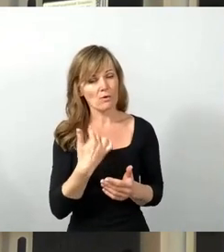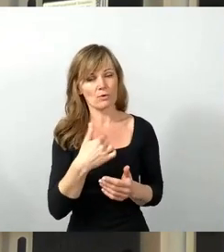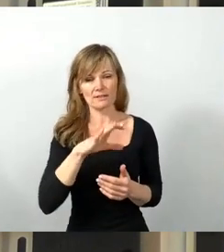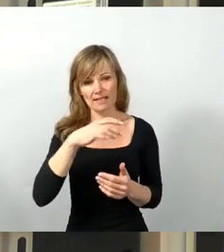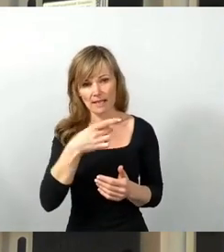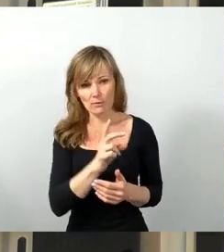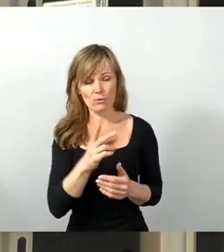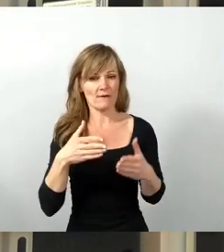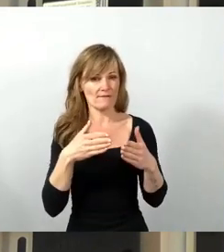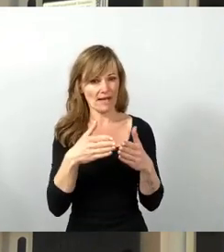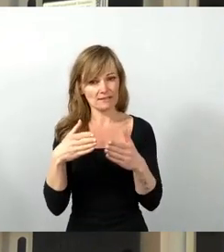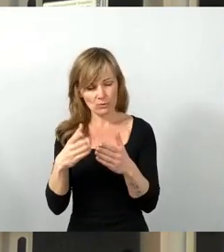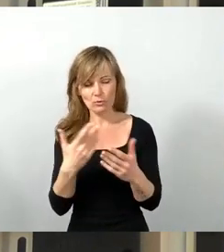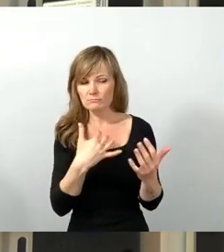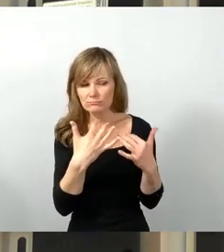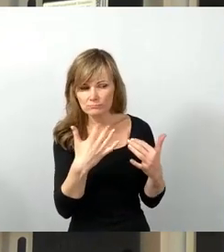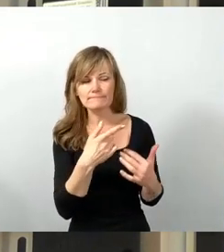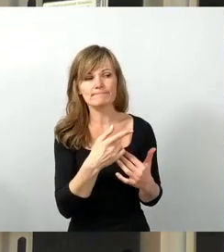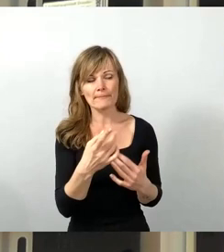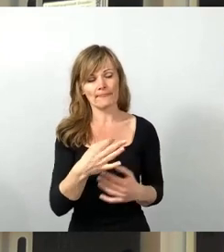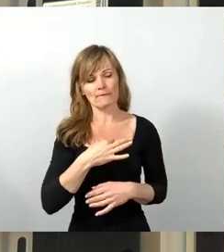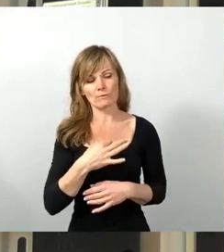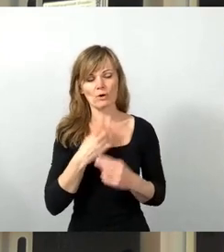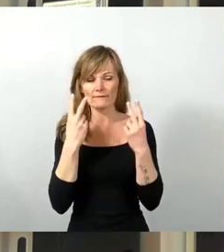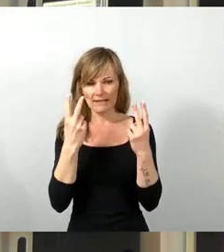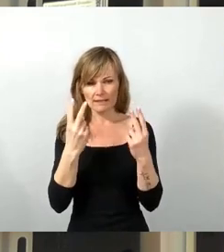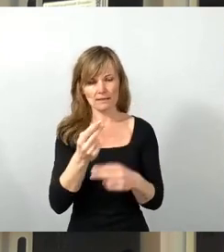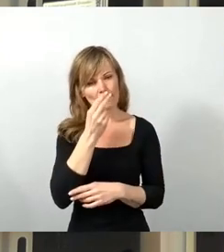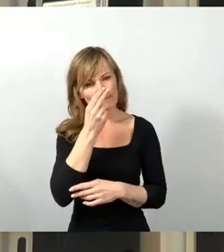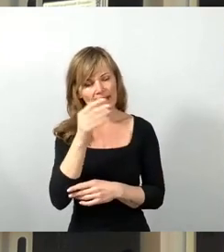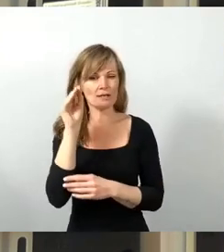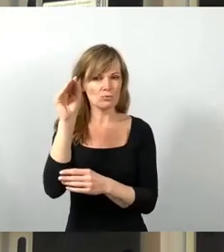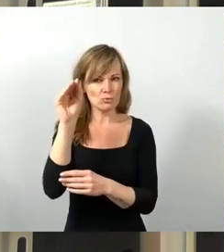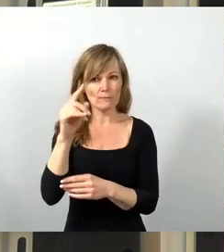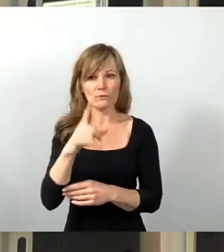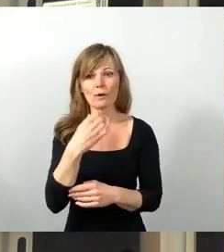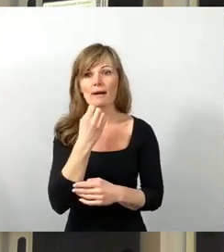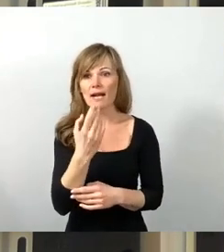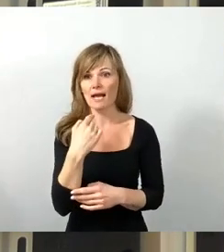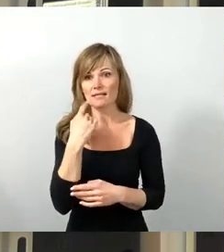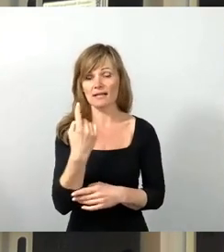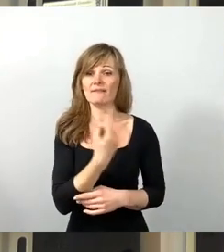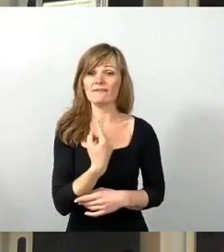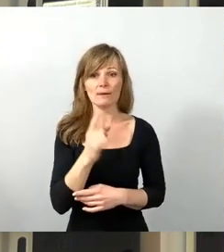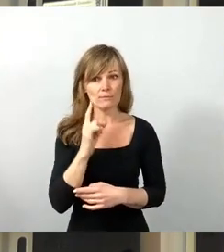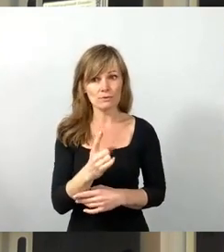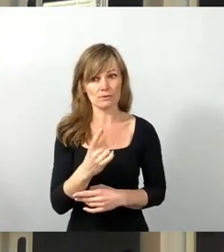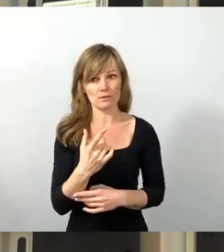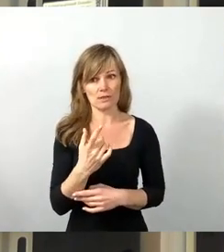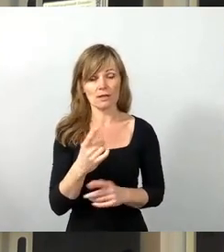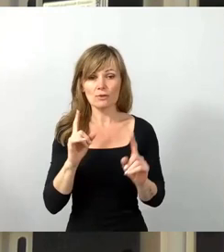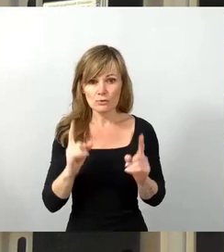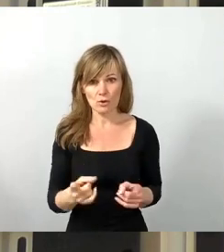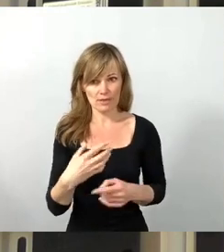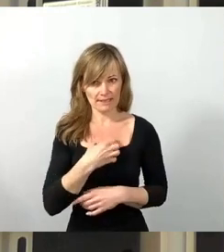ist mir vor allem wichtig, mit Blick auf die Zukunft noch einmal ganz klar zu sagen, wir müssen, wir sollten an dem Dresdenpass